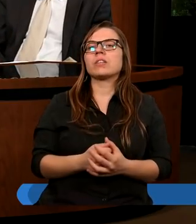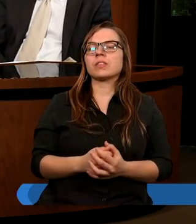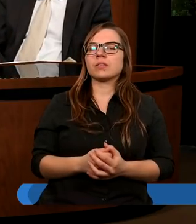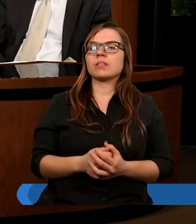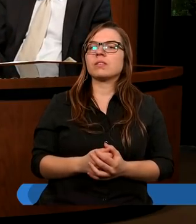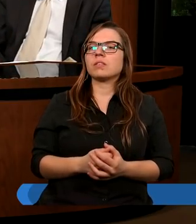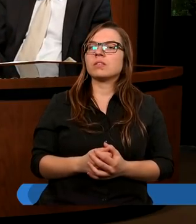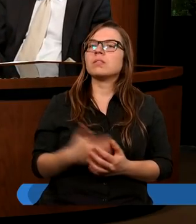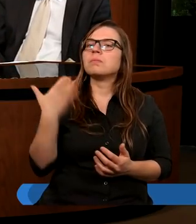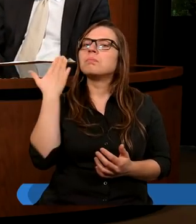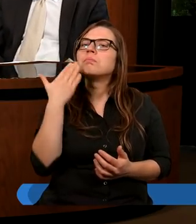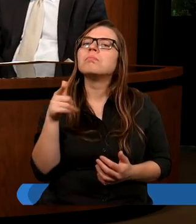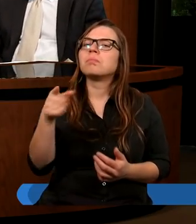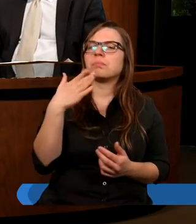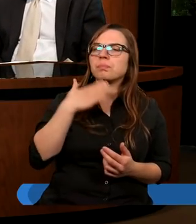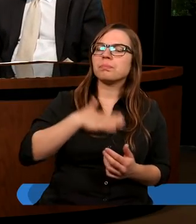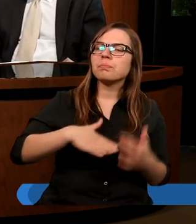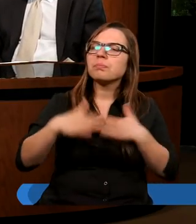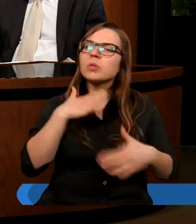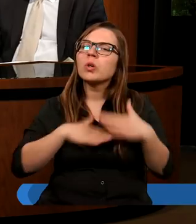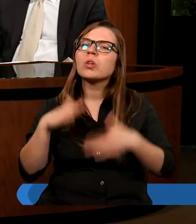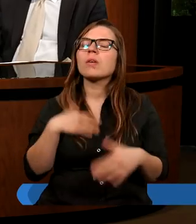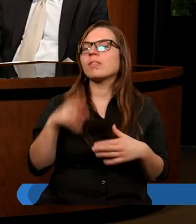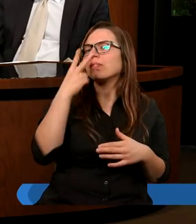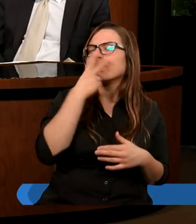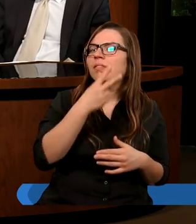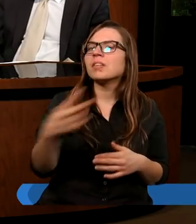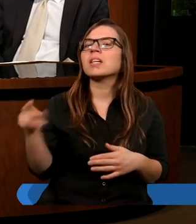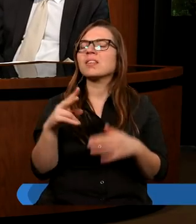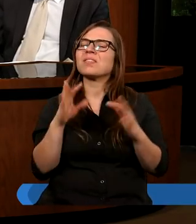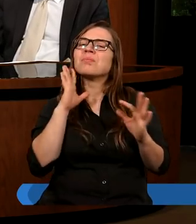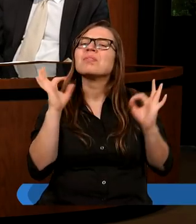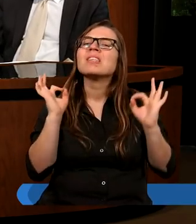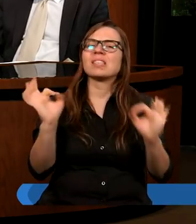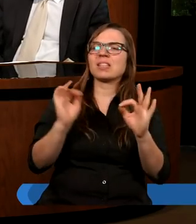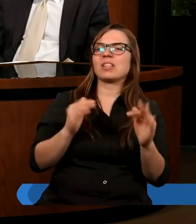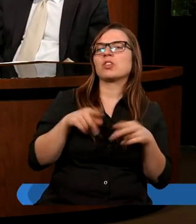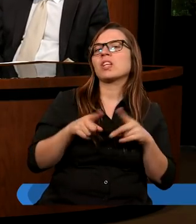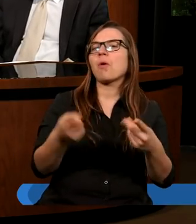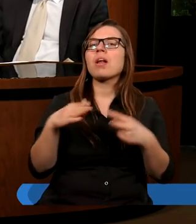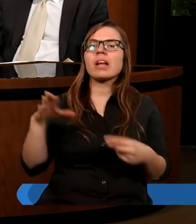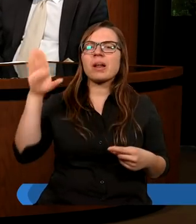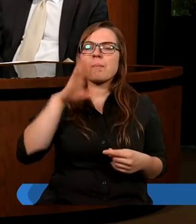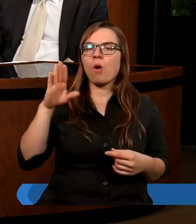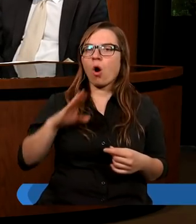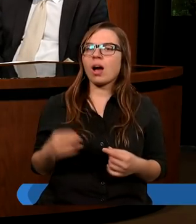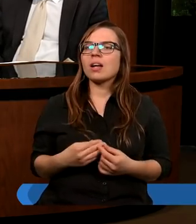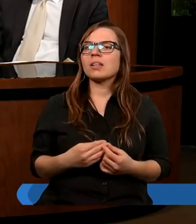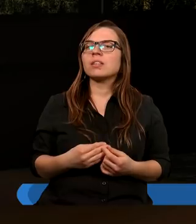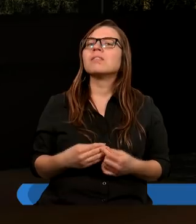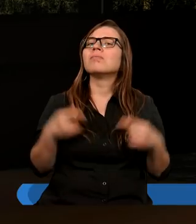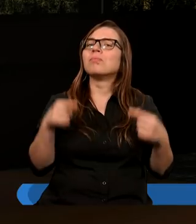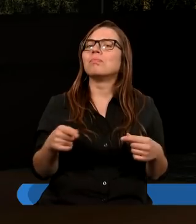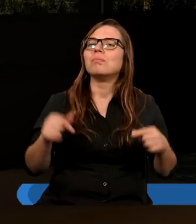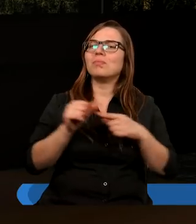Bardzo podobają nam się wizje i takie bezpośrednie działanie Boga. Ale tutaj są jeszcze